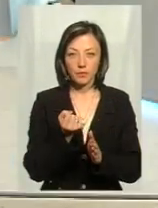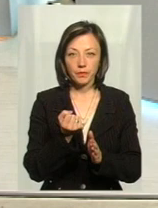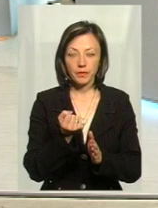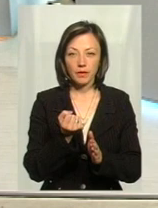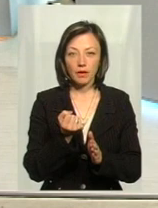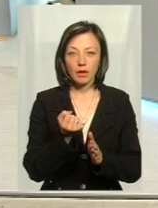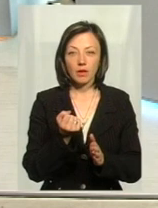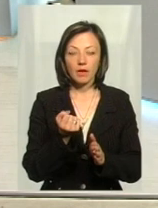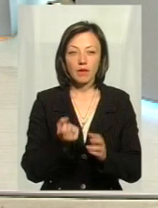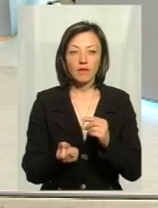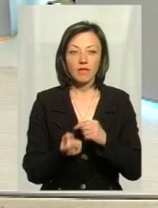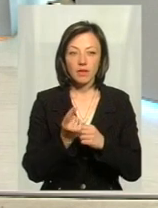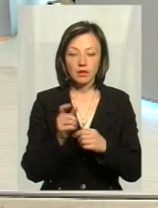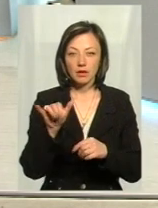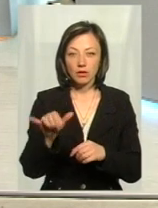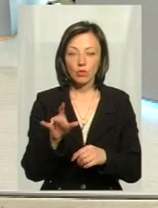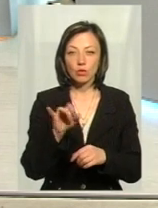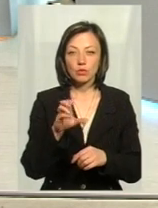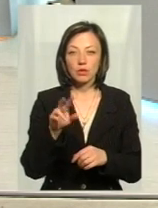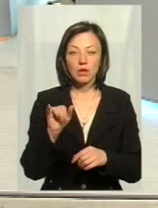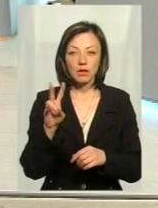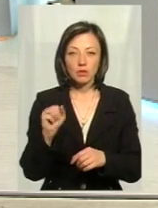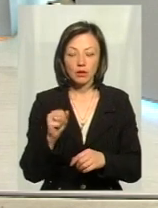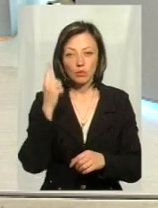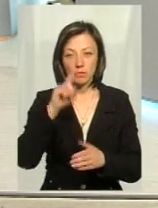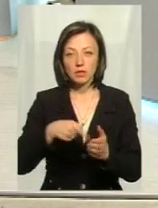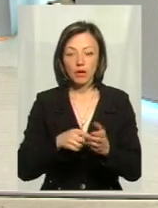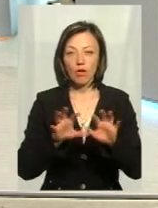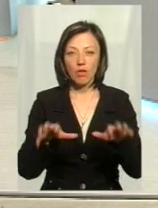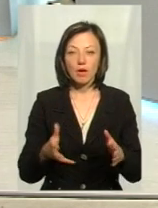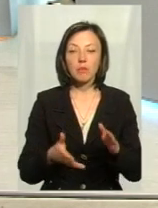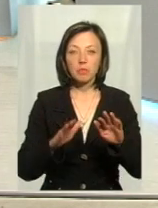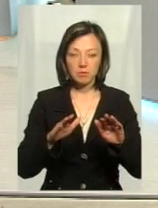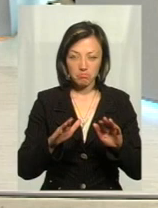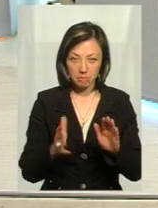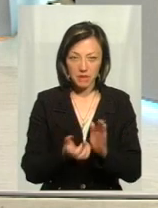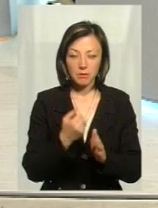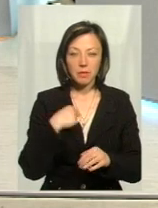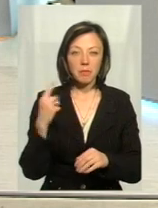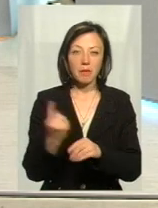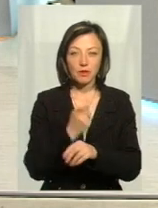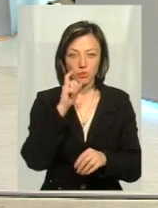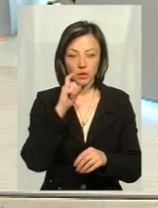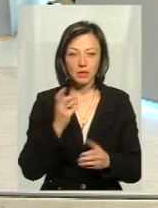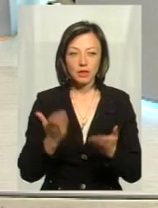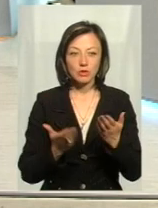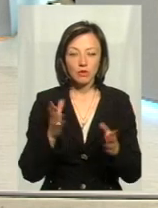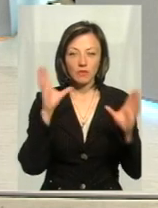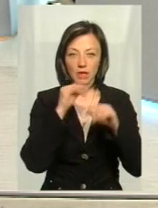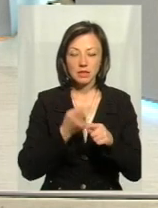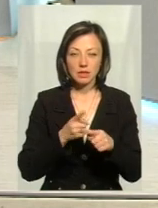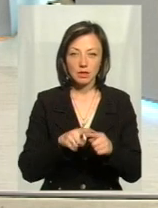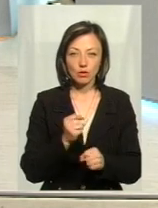Руслана виникла, і я думаю, що міський голова її підтримує. Пропозиція гарна, ми будемо перша ластівка на Україні, якщо вдасться це